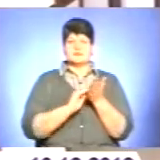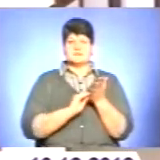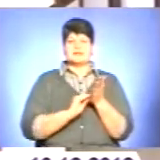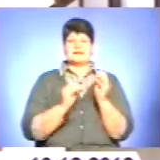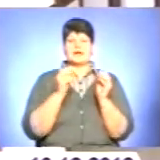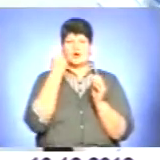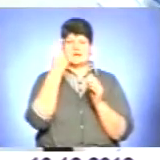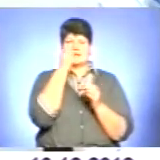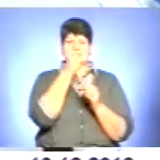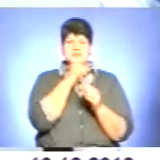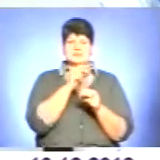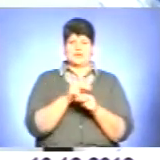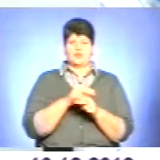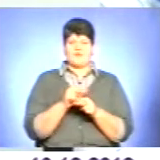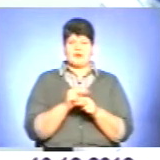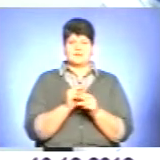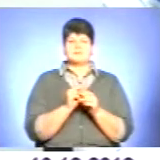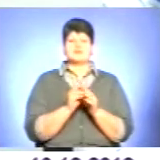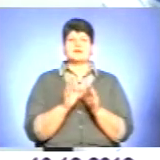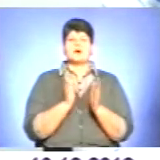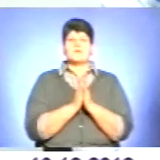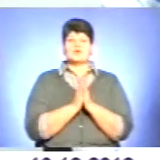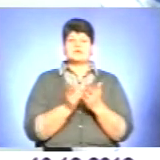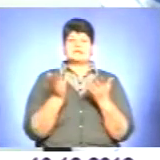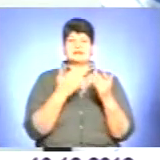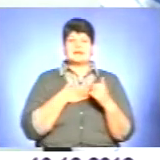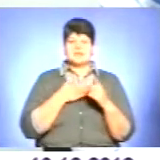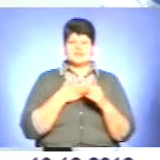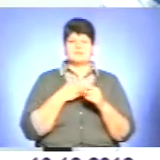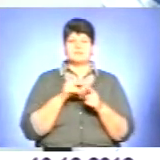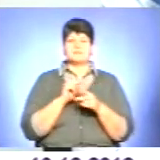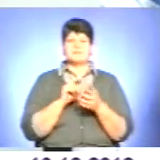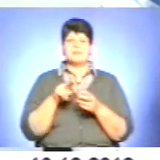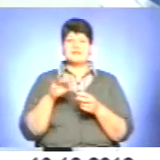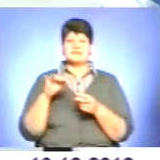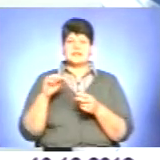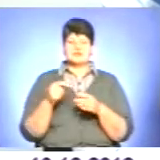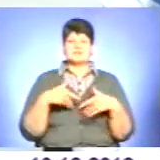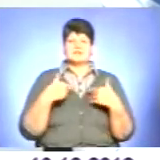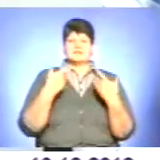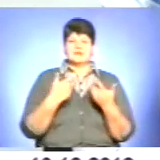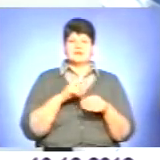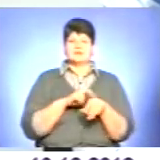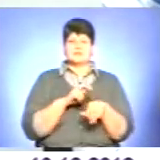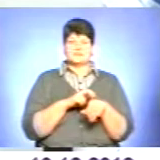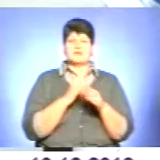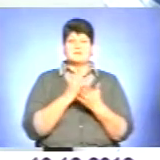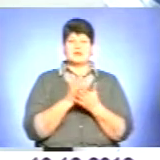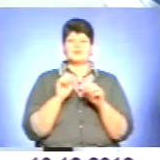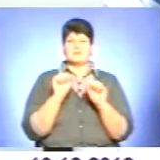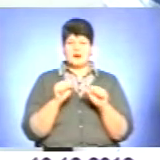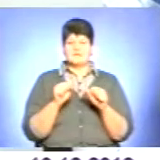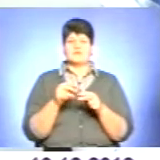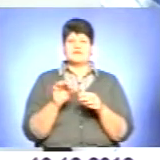лікування. Я хочу закликати наших пацієнтів, щоб вони зверталися до своїх лікарів, а мають право виписувати лікарі з сімейної практики